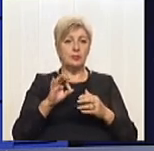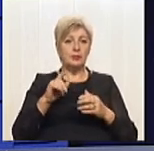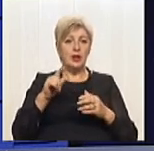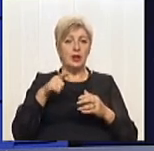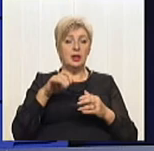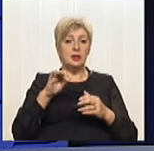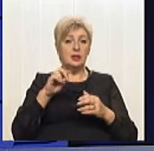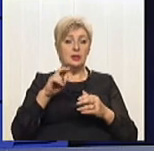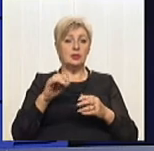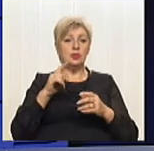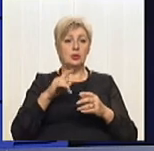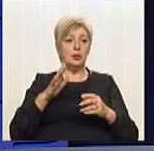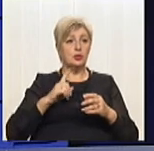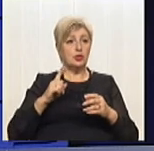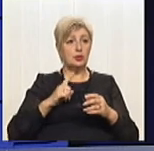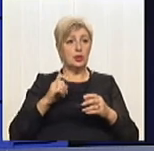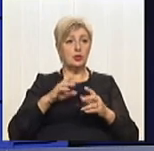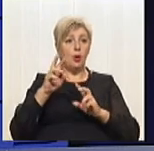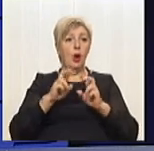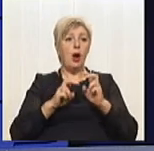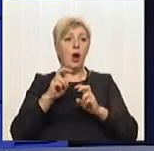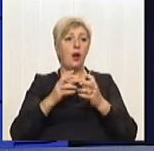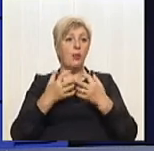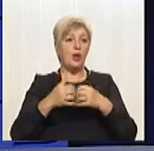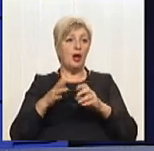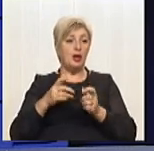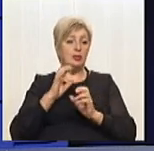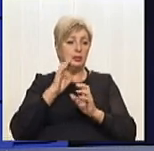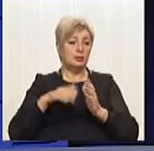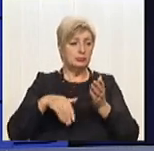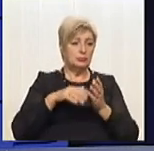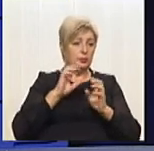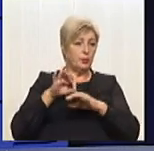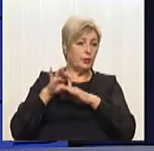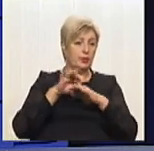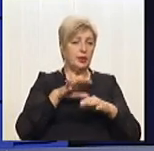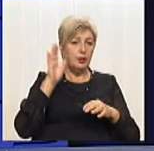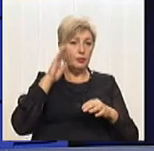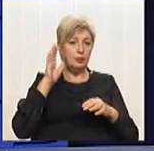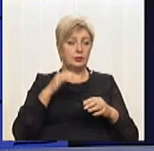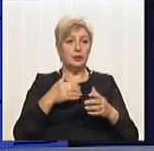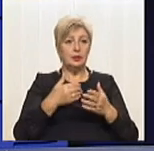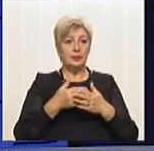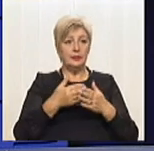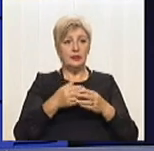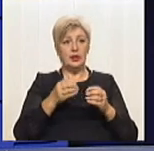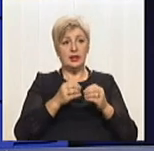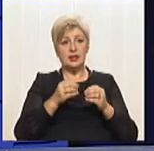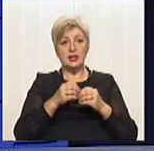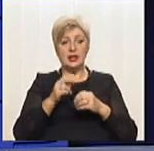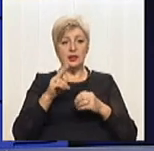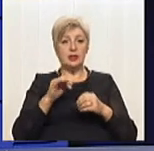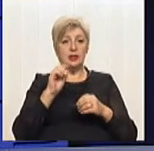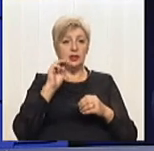на поставки з комбінату. Зараз, взагалі, під питання, що ці міста з десятками тисяч мешканців, чи будуть вони